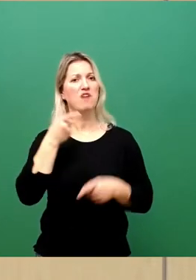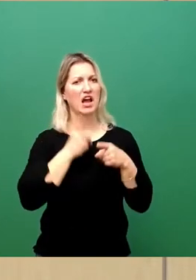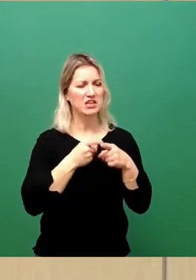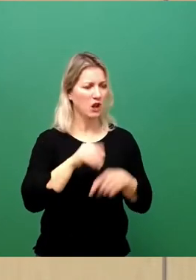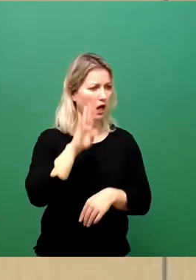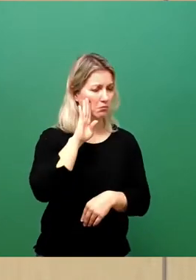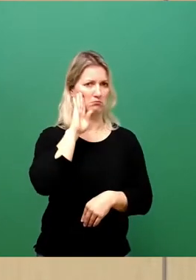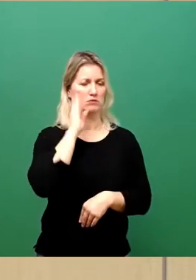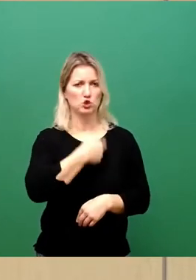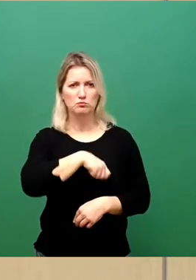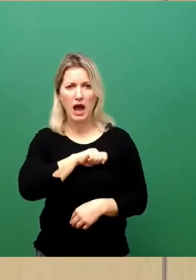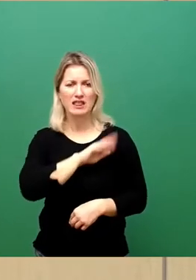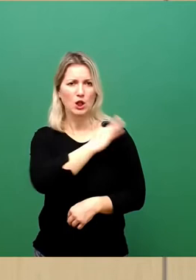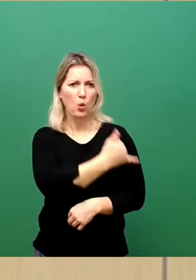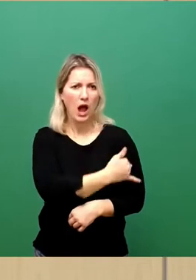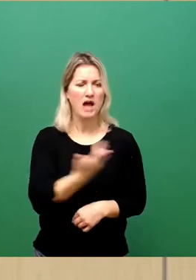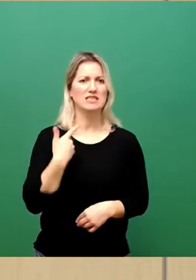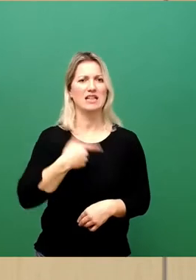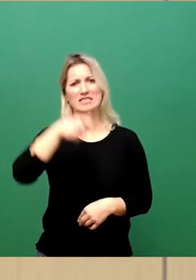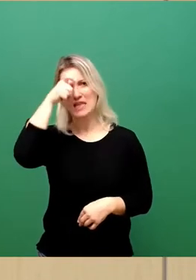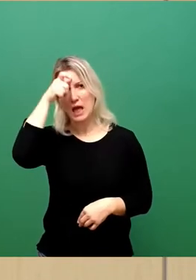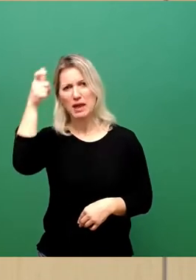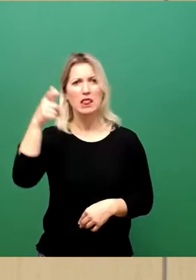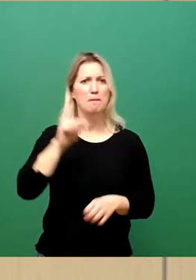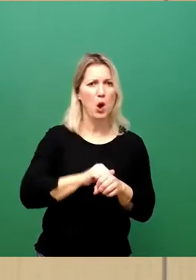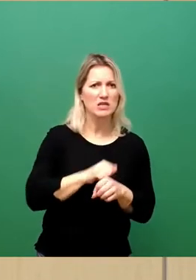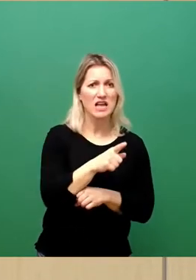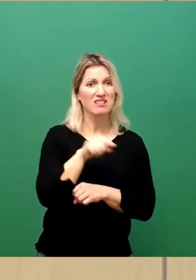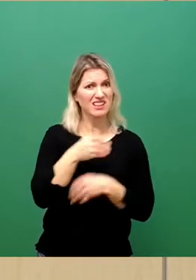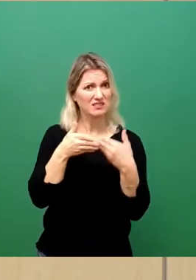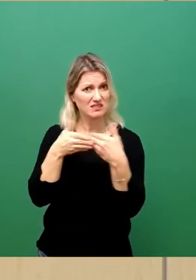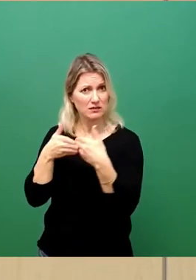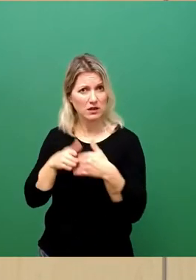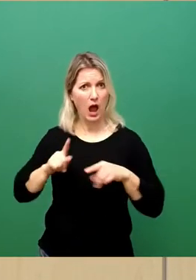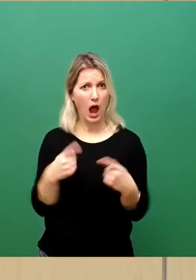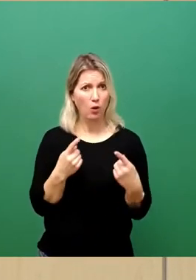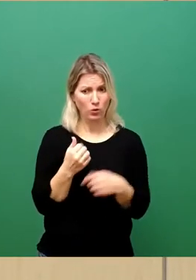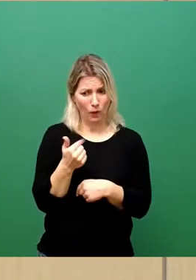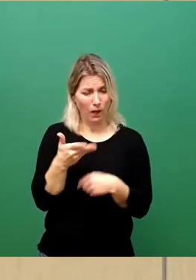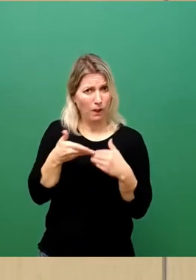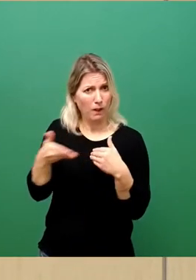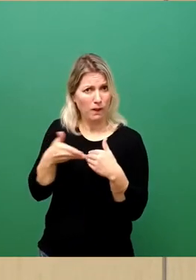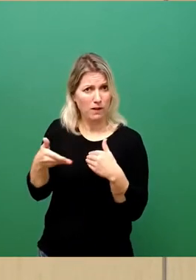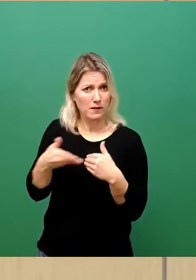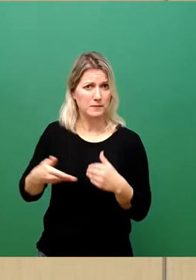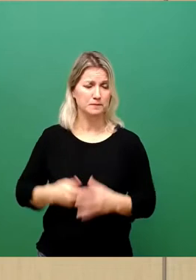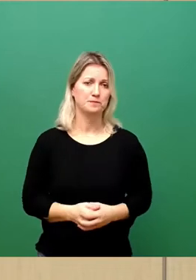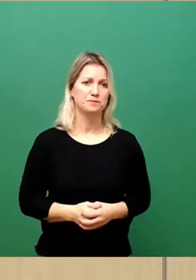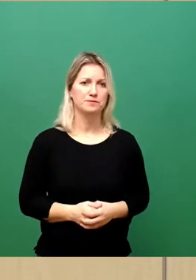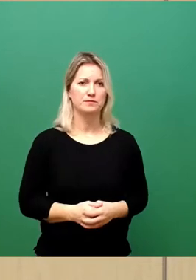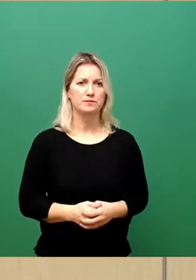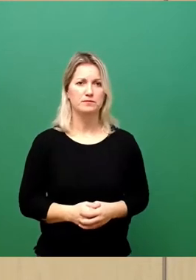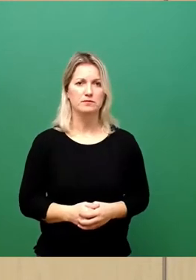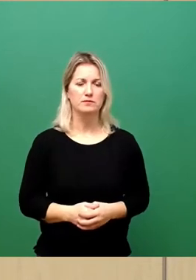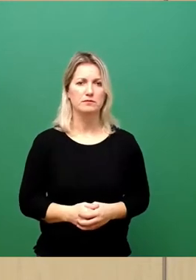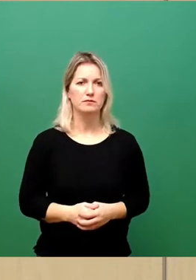Kroatien, Serbien oder Bosnien. Inzwischen geschieht dies auch in unseren Nachbarländern, einige Kilometer von uns entfernt. Stirb